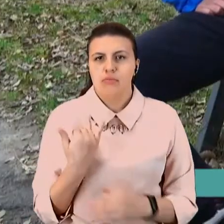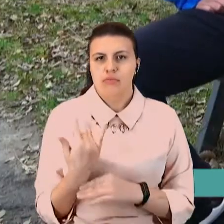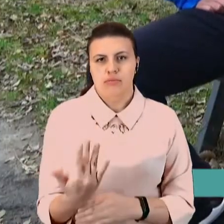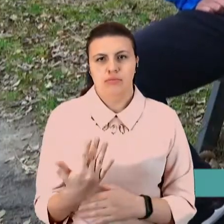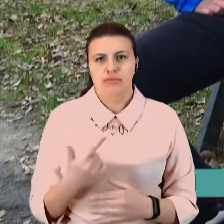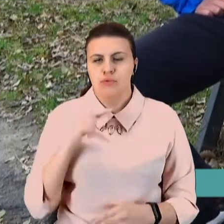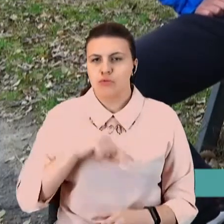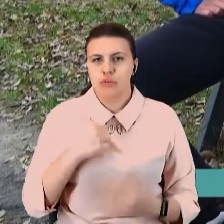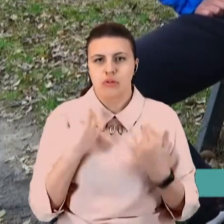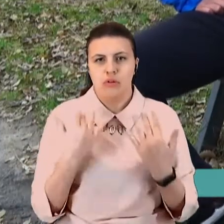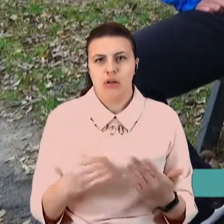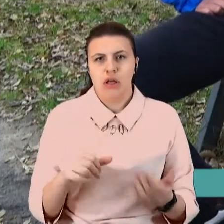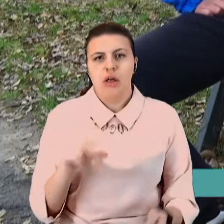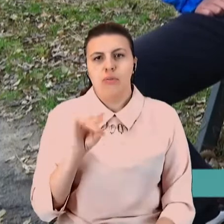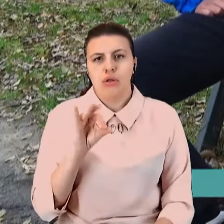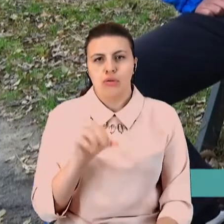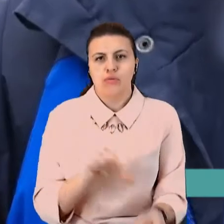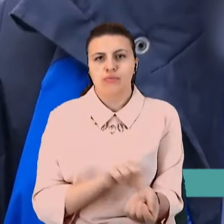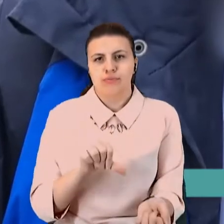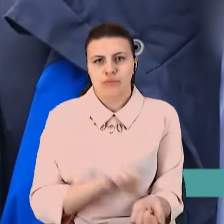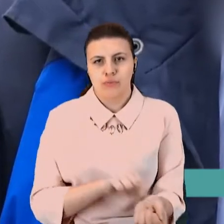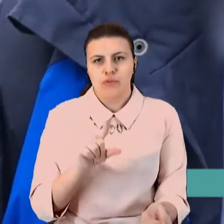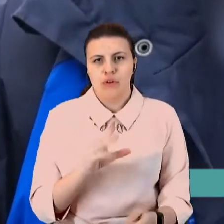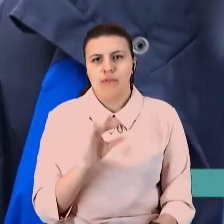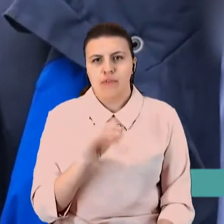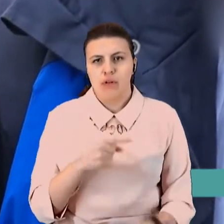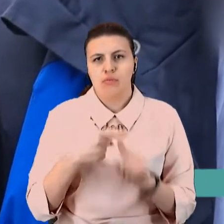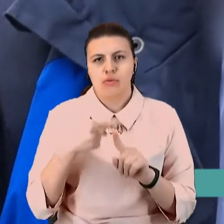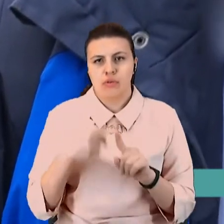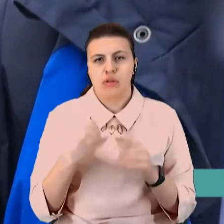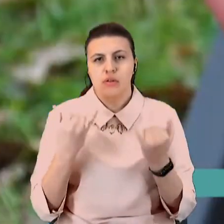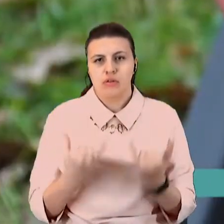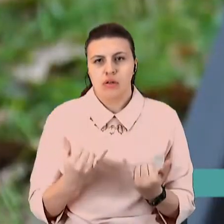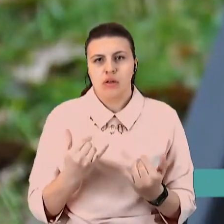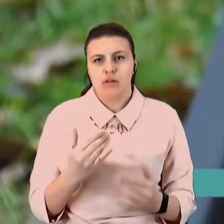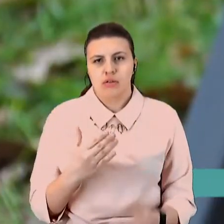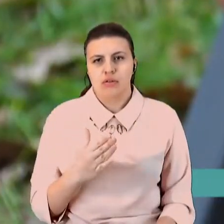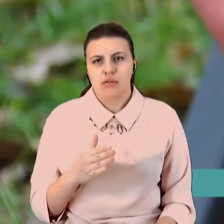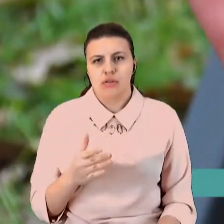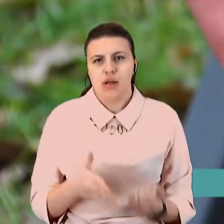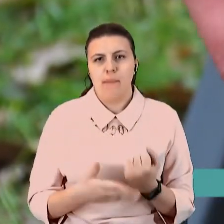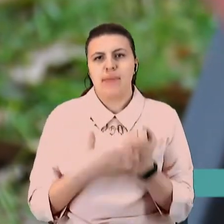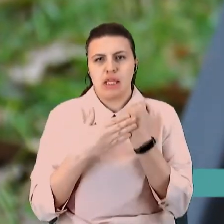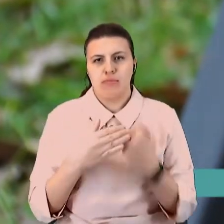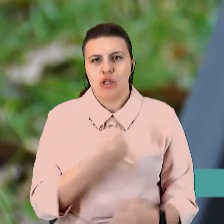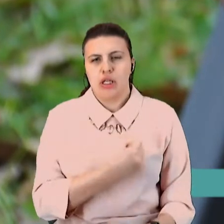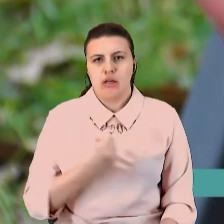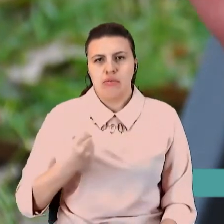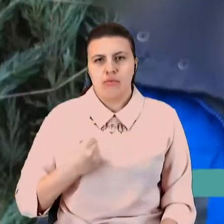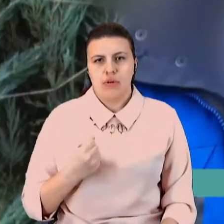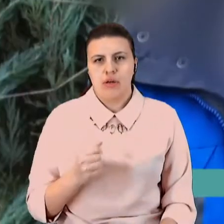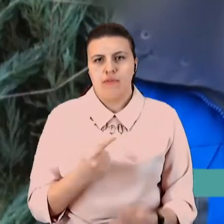Дмитро, наркозалежний, має віл-позитивний статус. Наразі перебуває на замісній підтримачі терапії. Відоточуючи хворобу, приховує.